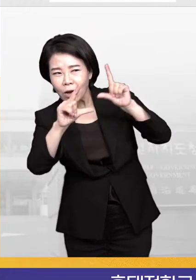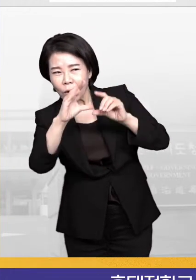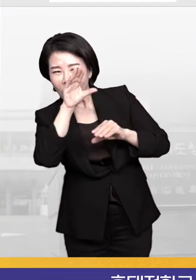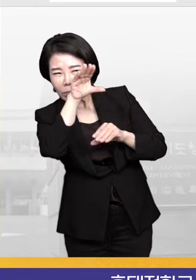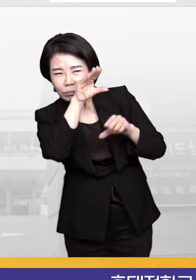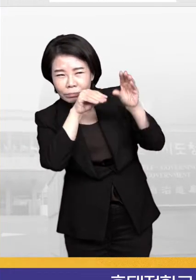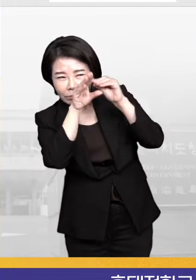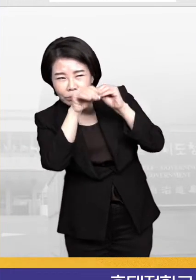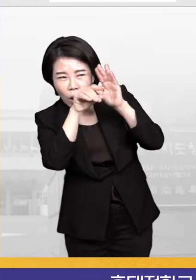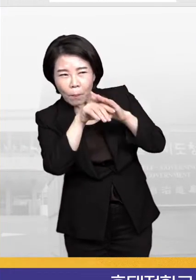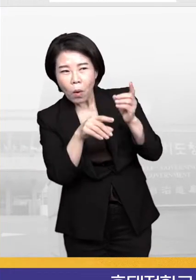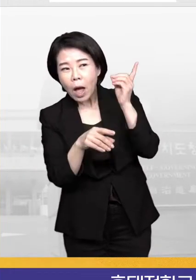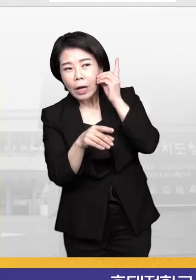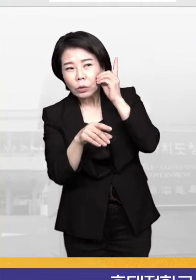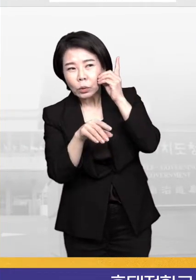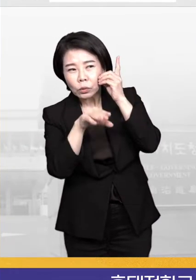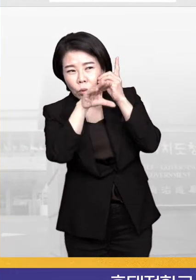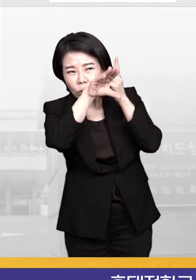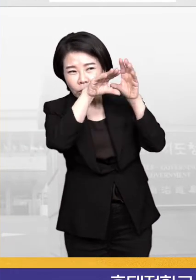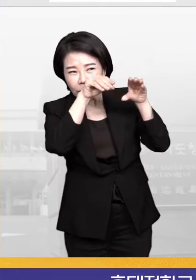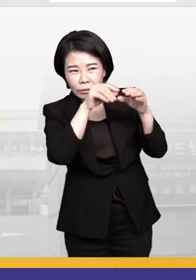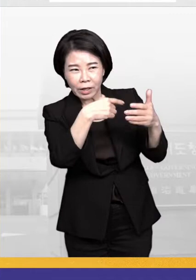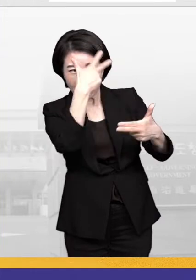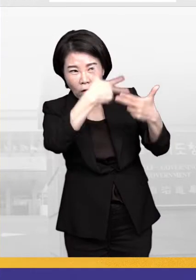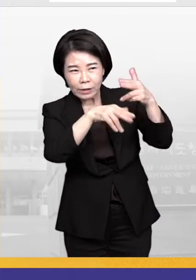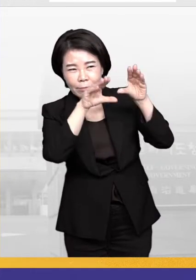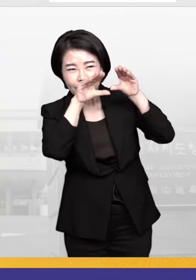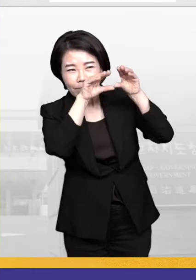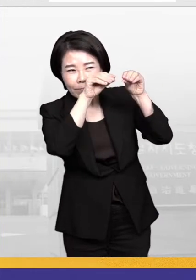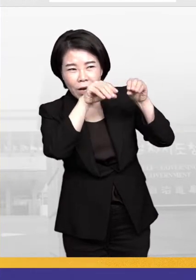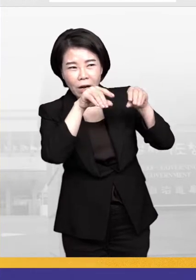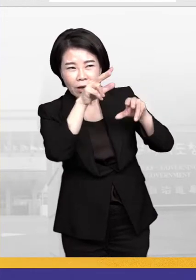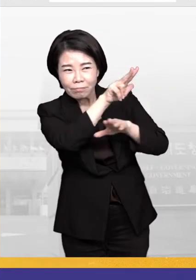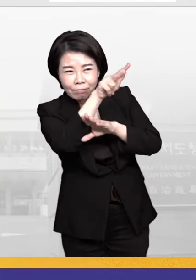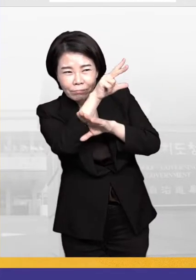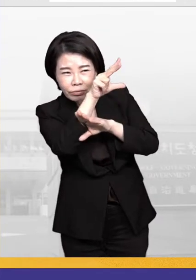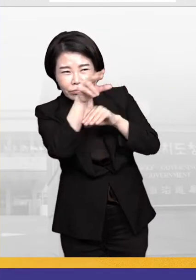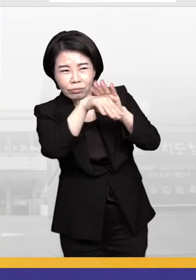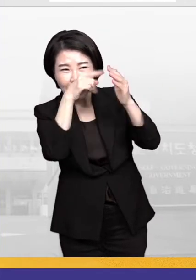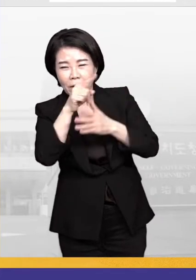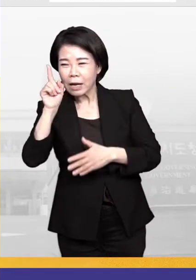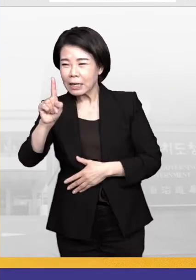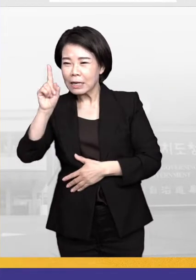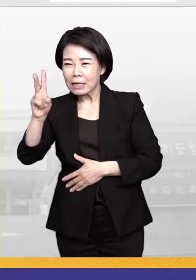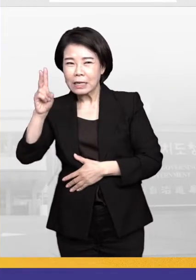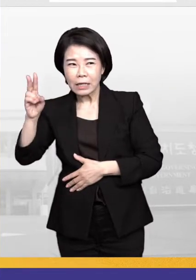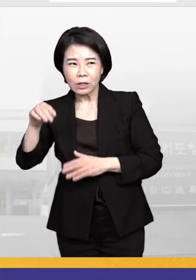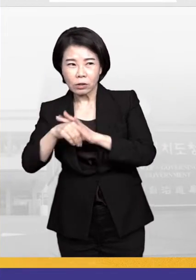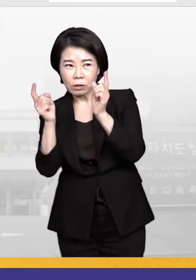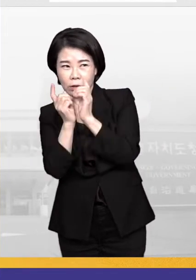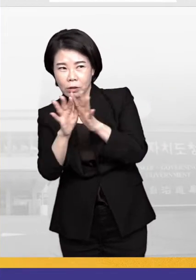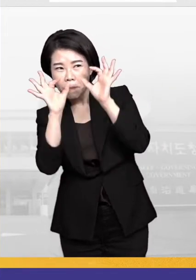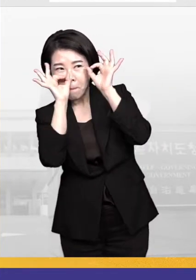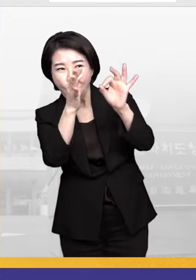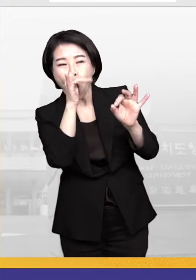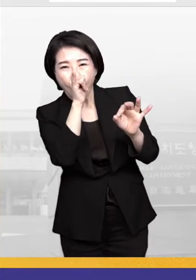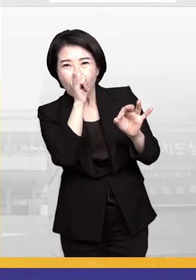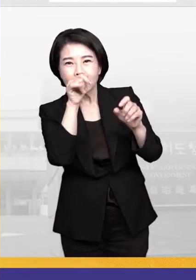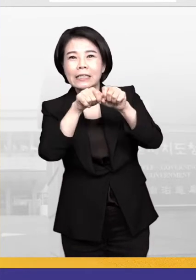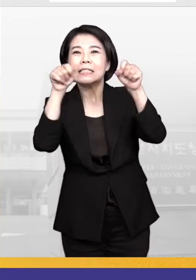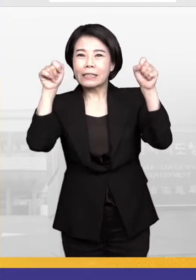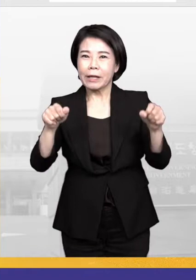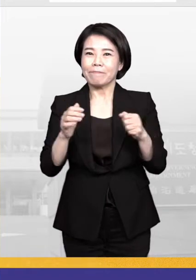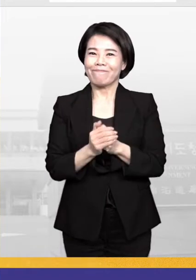휴대전화의 휴대 영상을 통해서 바로 112에서 사고 현장을 확인하는 그런 시스템입니다.